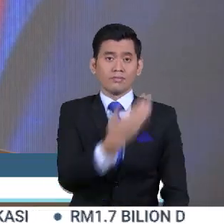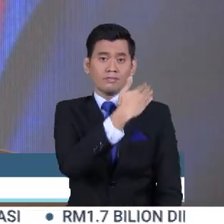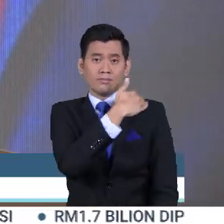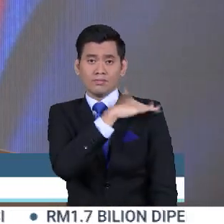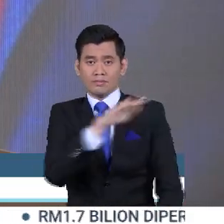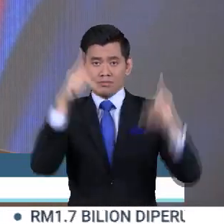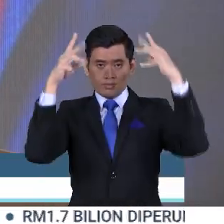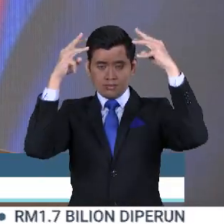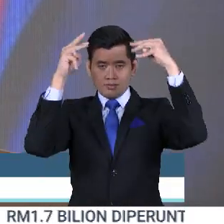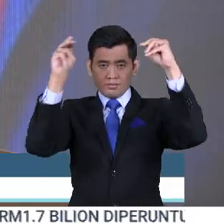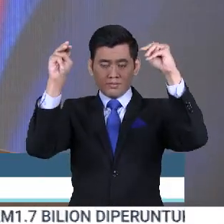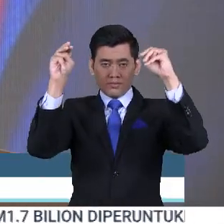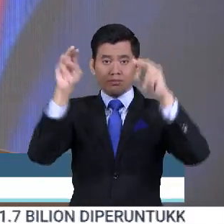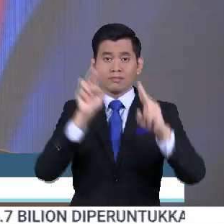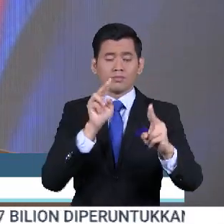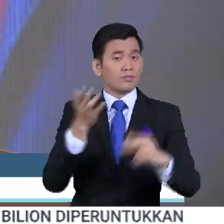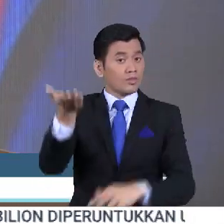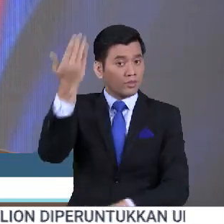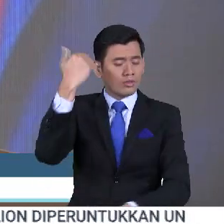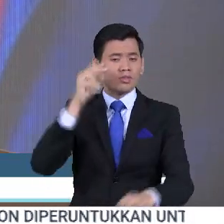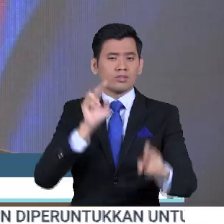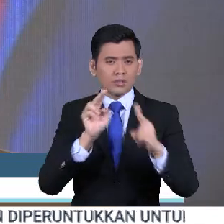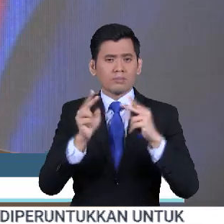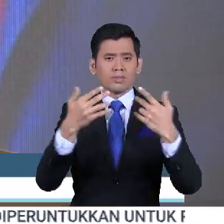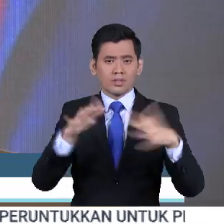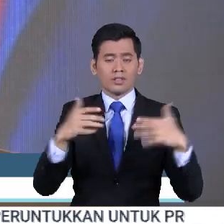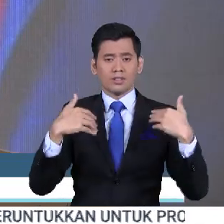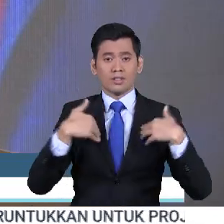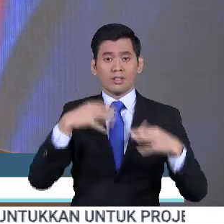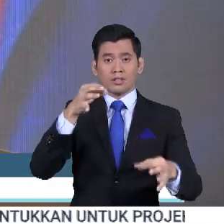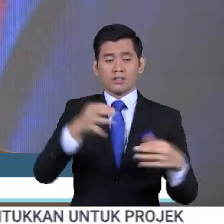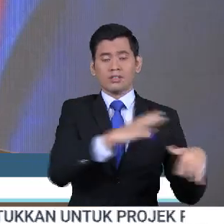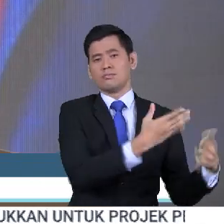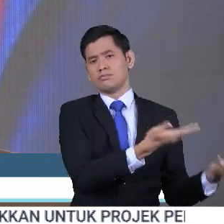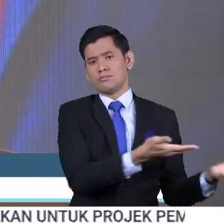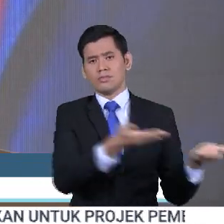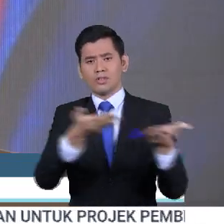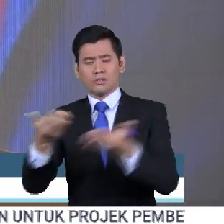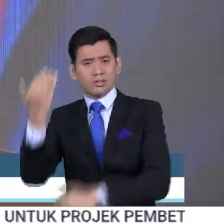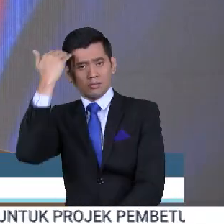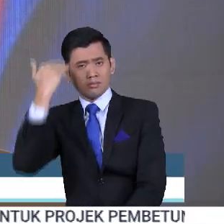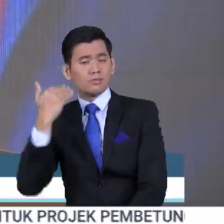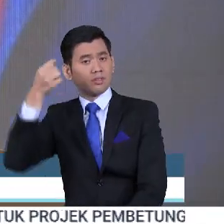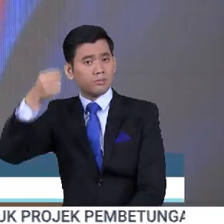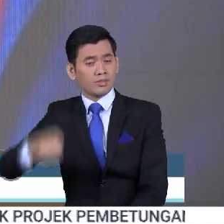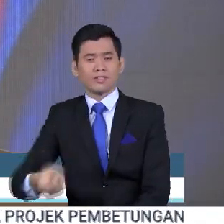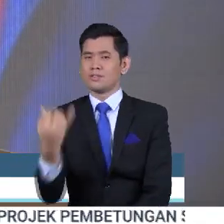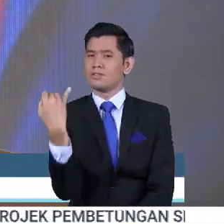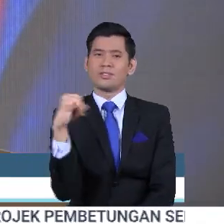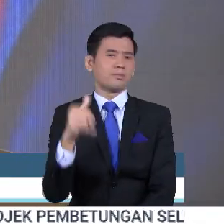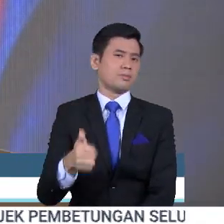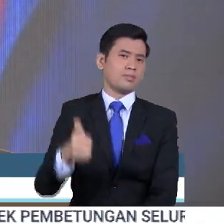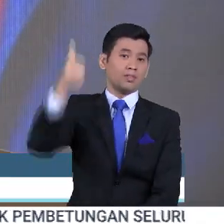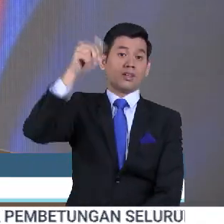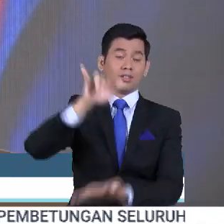Beliau mengaku kalau dibawa ke mahkamah, sungka untuk menang, tak boleh menang. Itu diakui oleh mantan